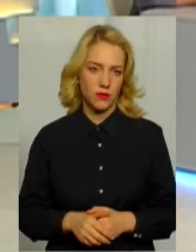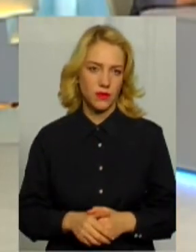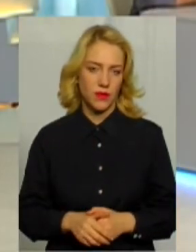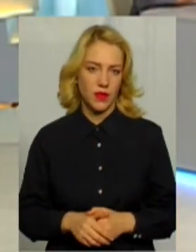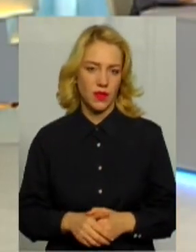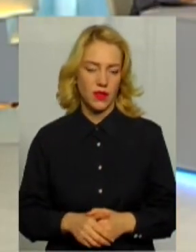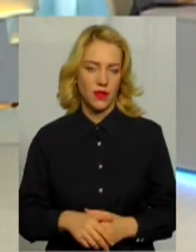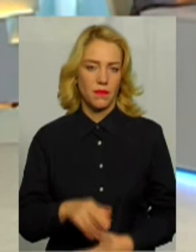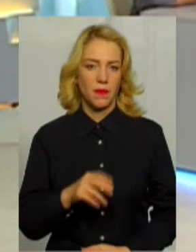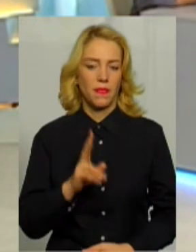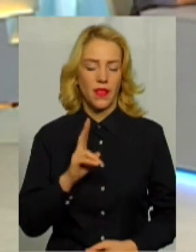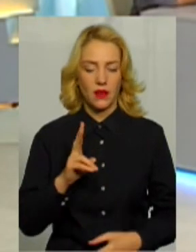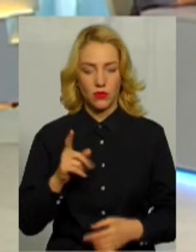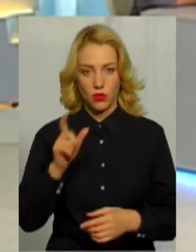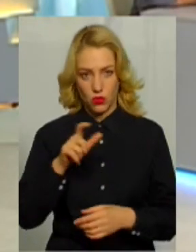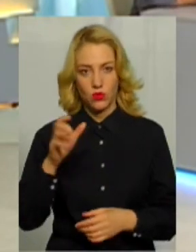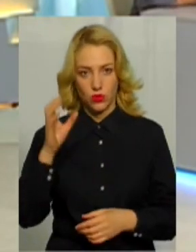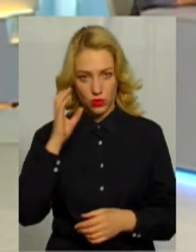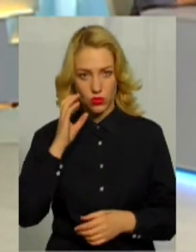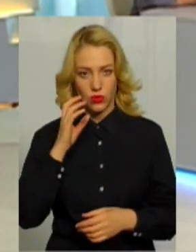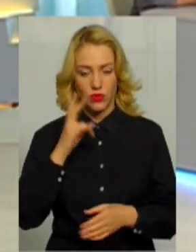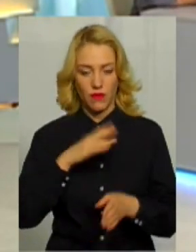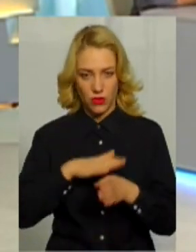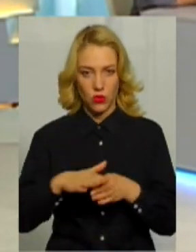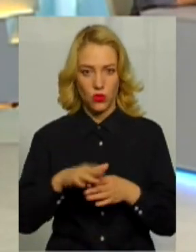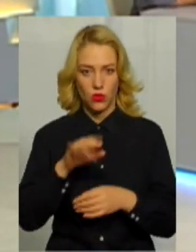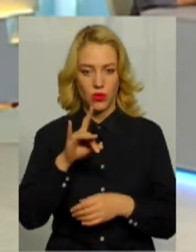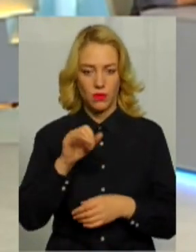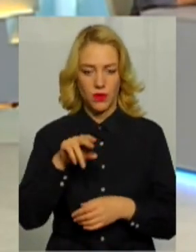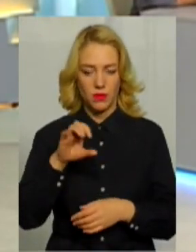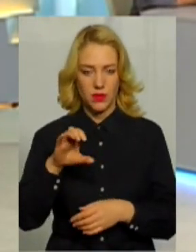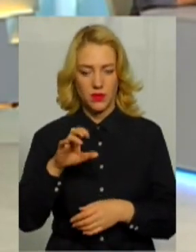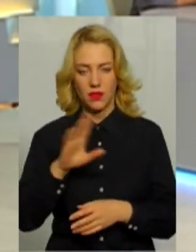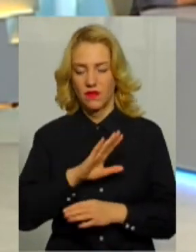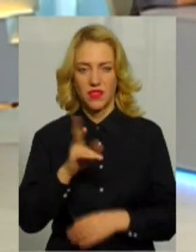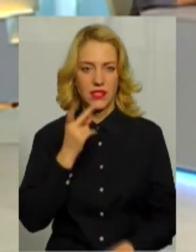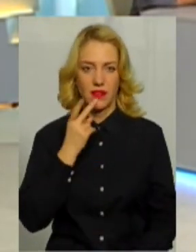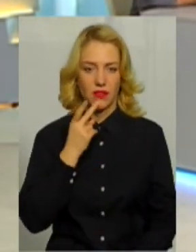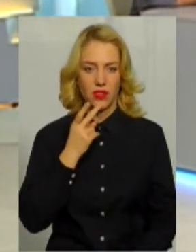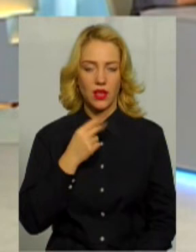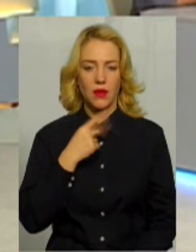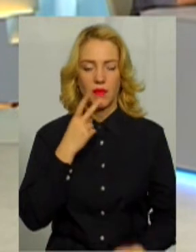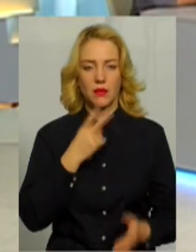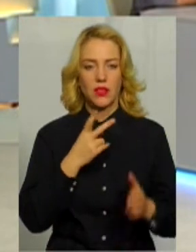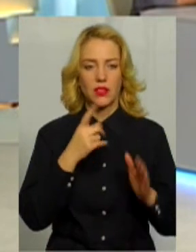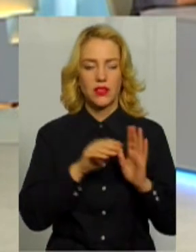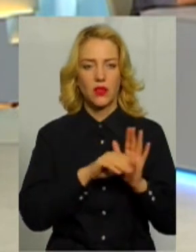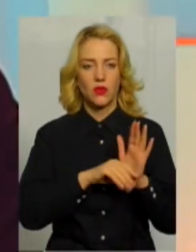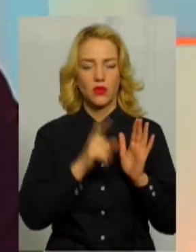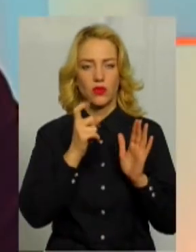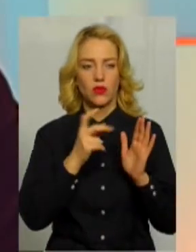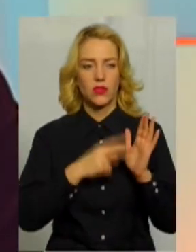цих приписів? Не завжди. І що ви робите з ними? Передбачено статтєю 173